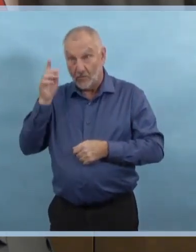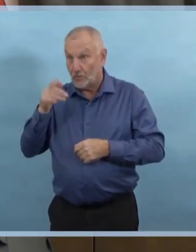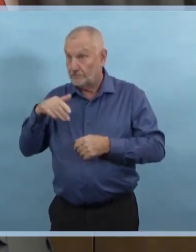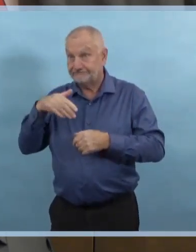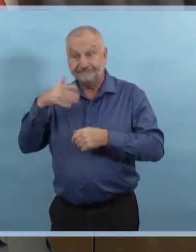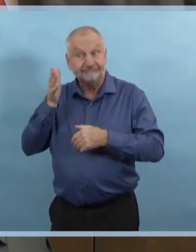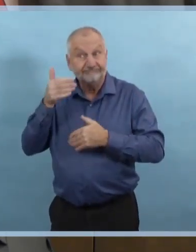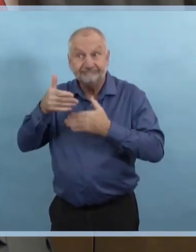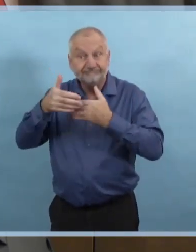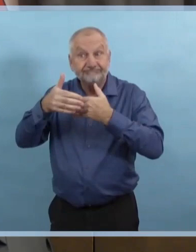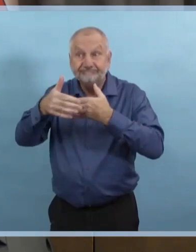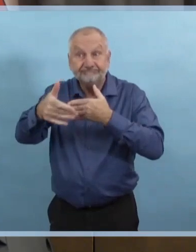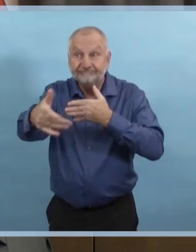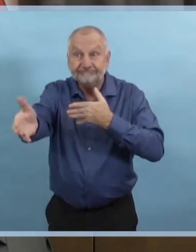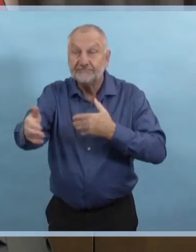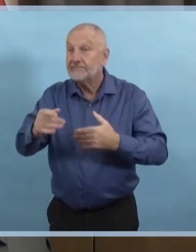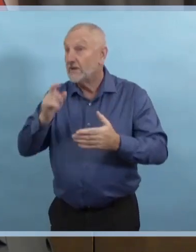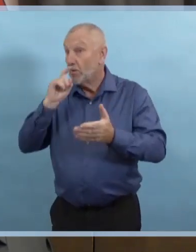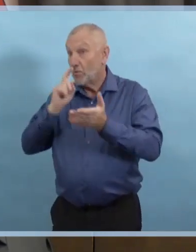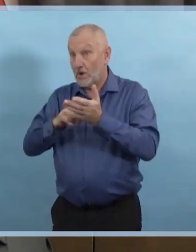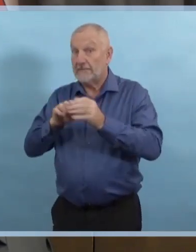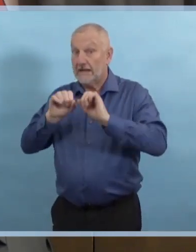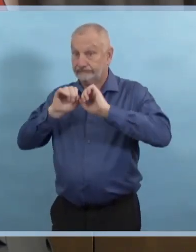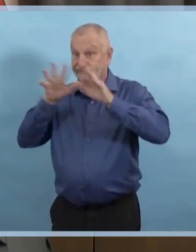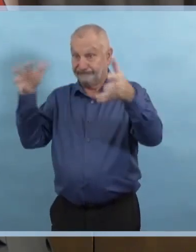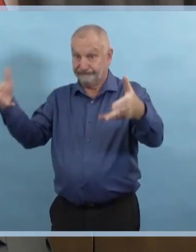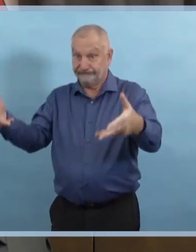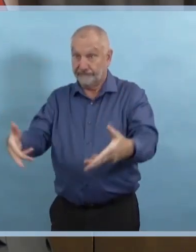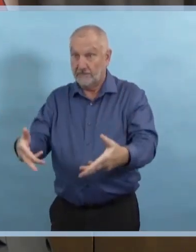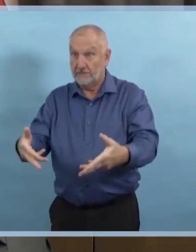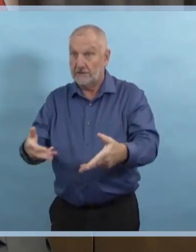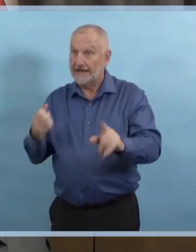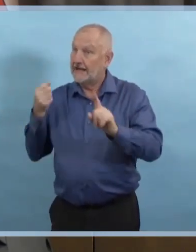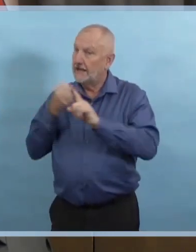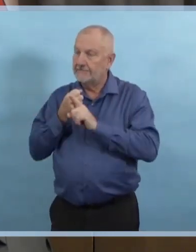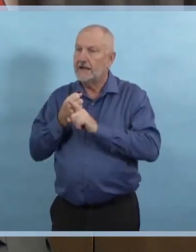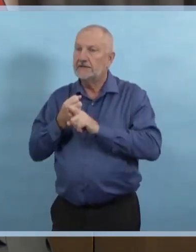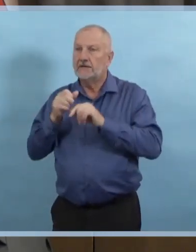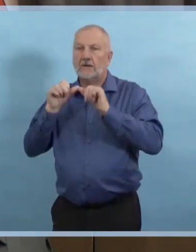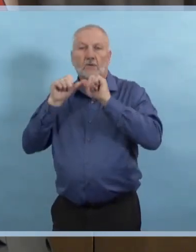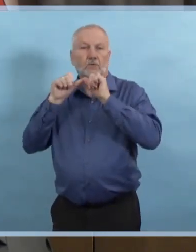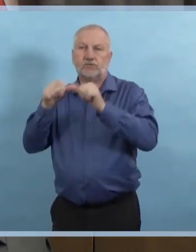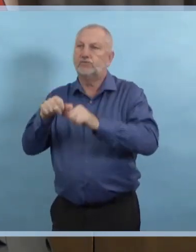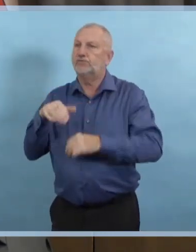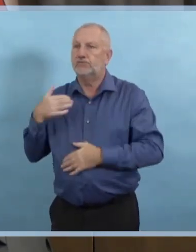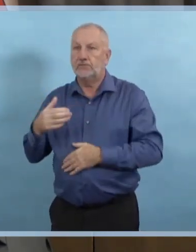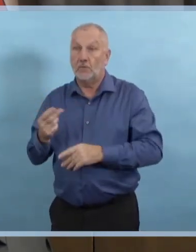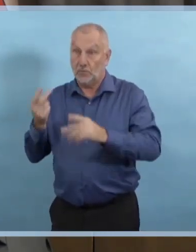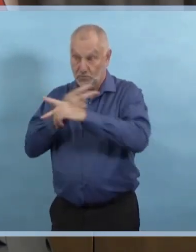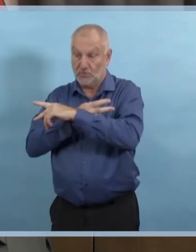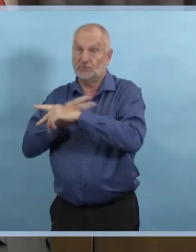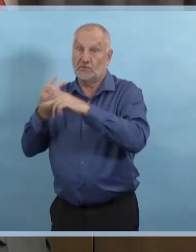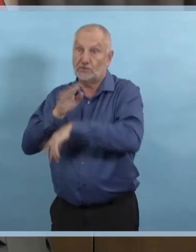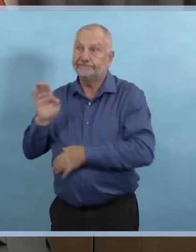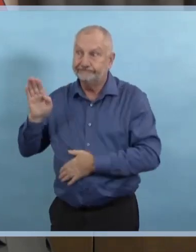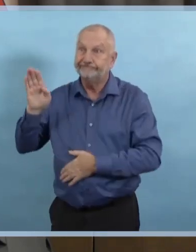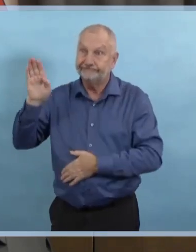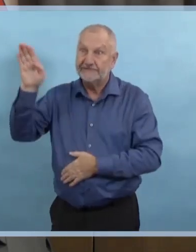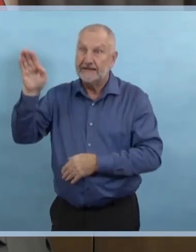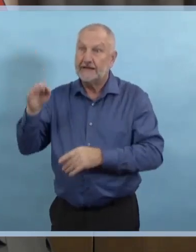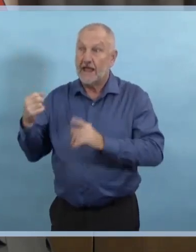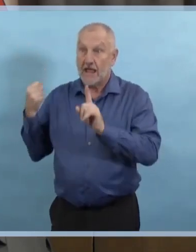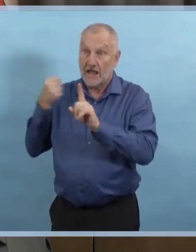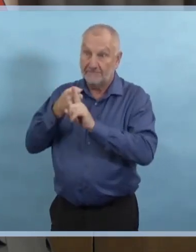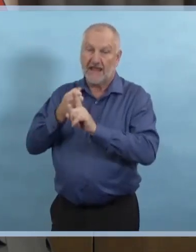et à avoir des répercussions sur notre système de santé. Lors des derniers mois, la planification et les préparatifs à l